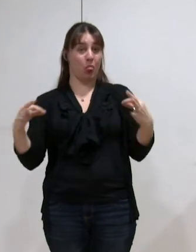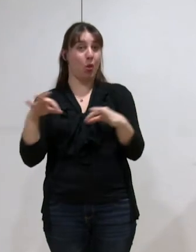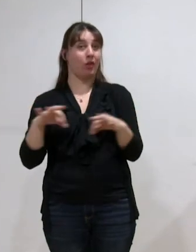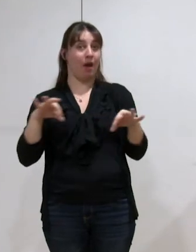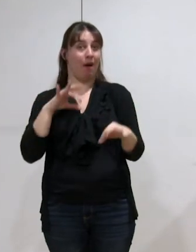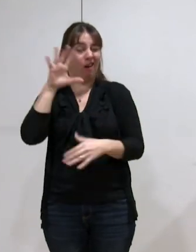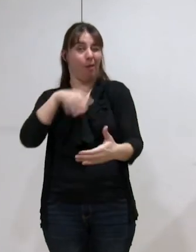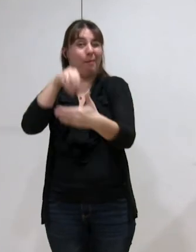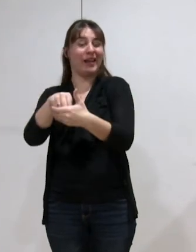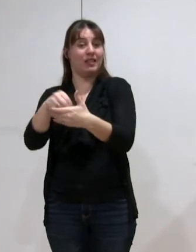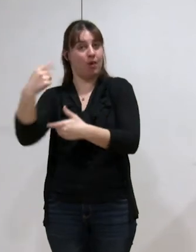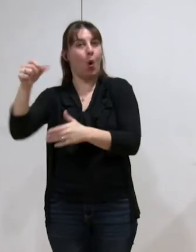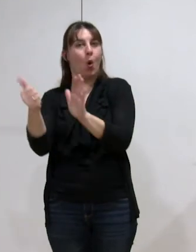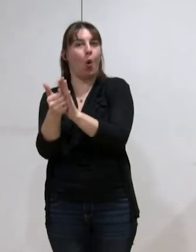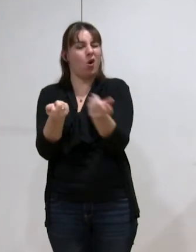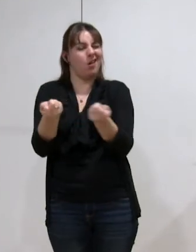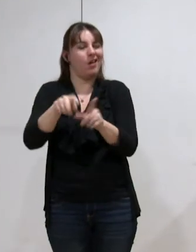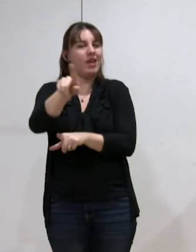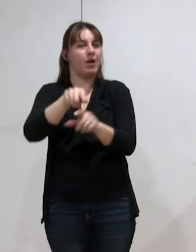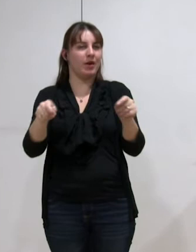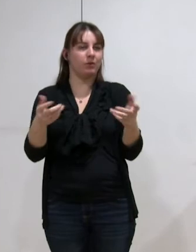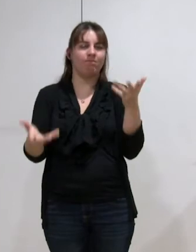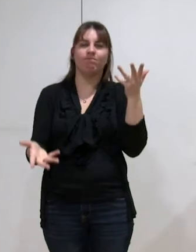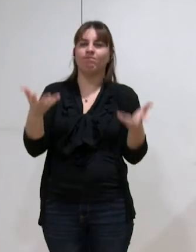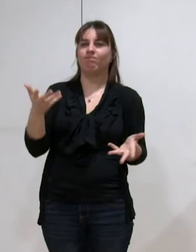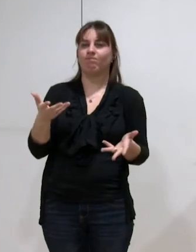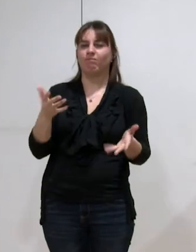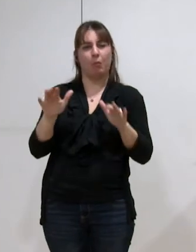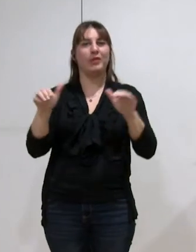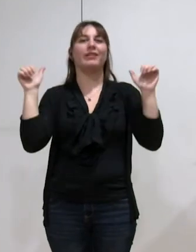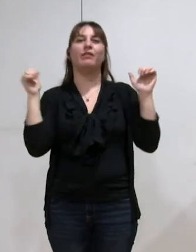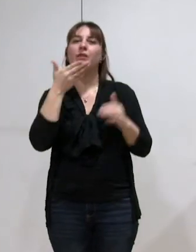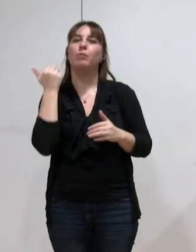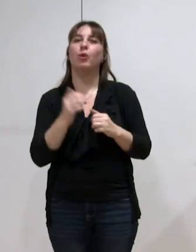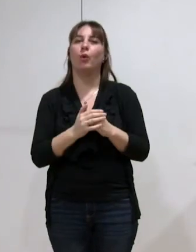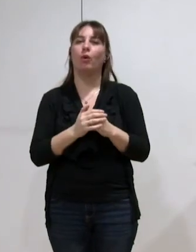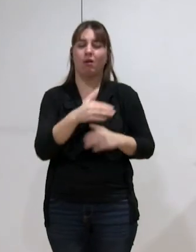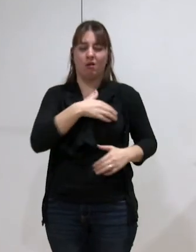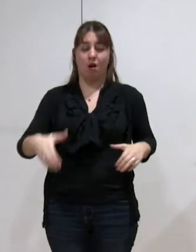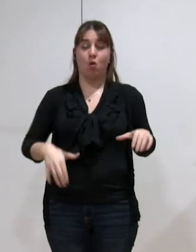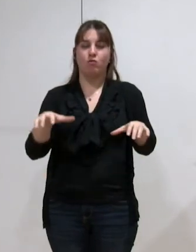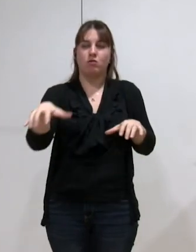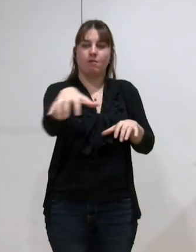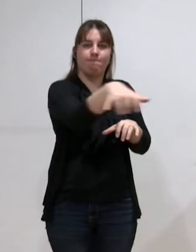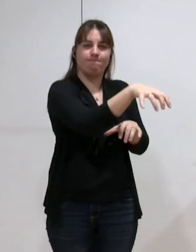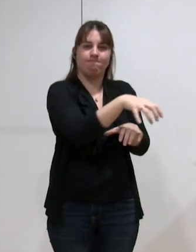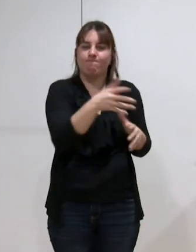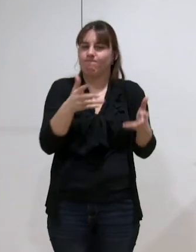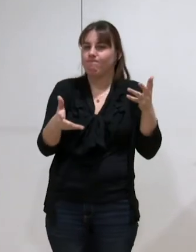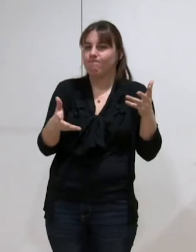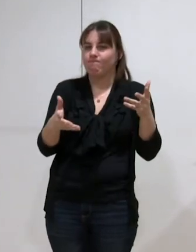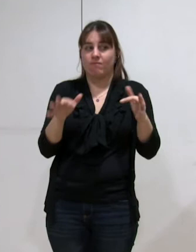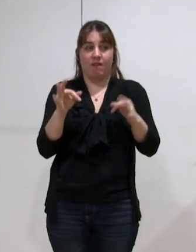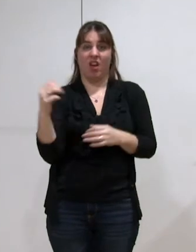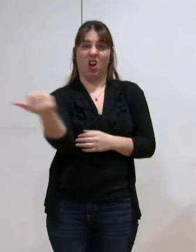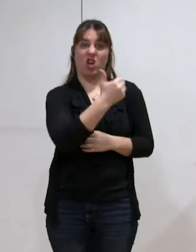dispositif. Et on voit bien qu'il y a là une conjonction d'intérêts des communes, une stratégie de la patate